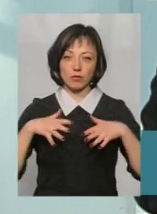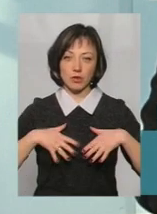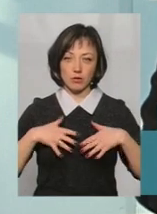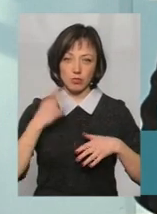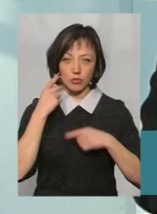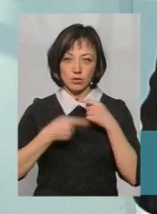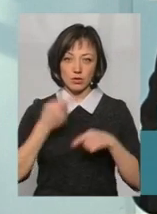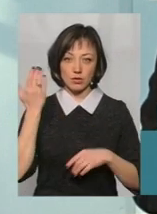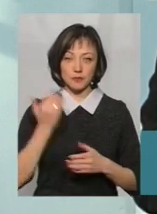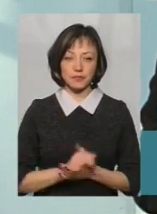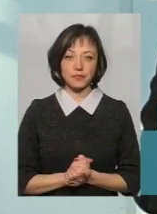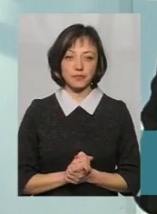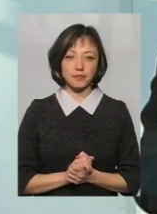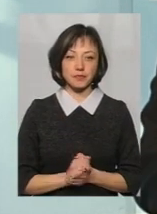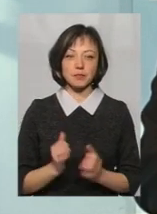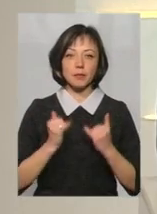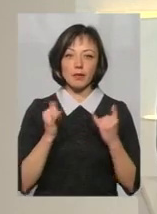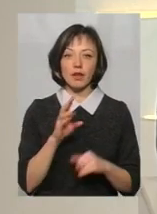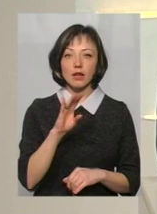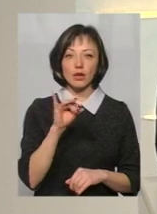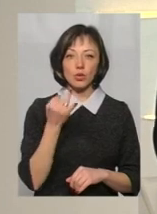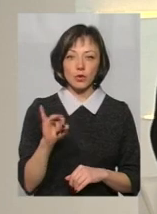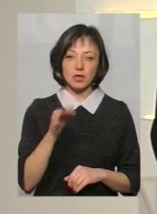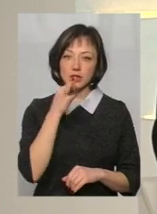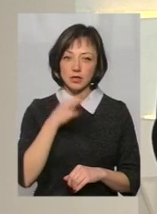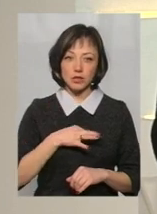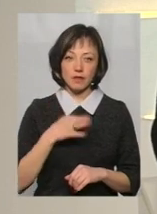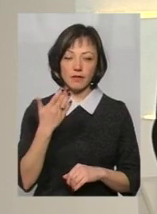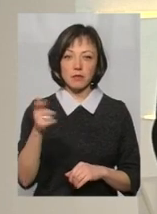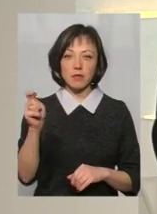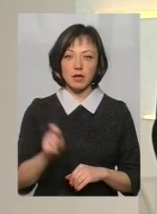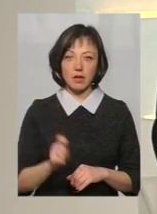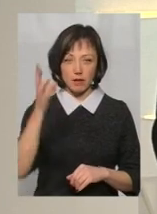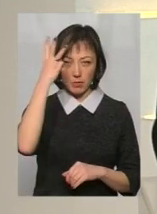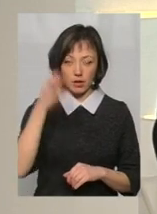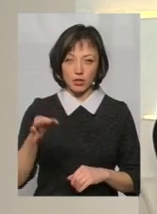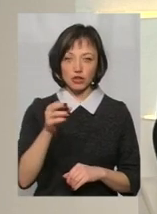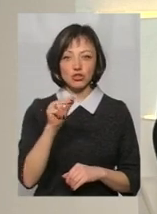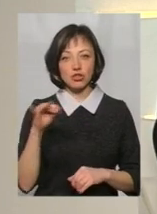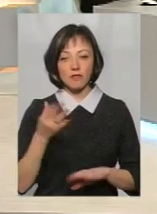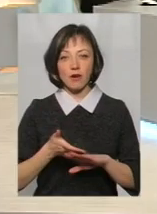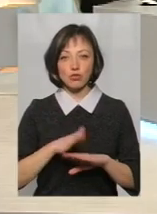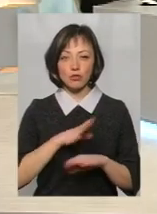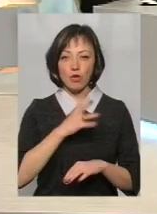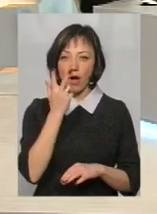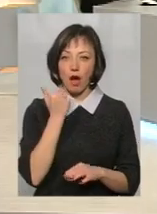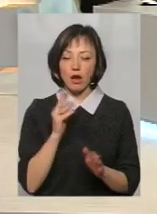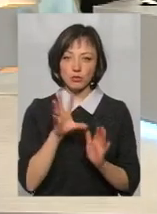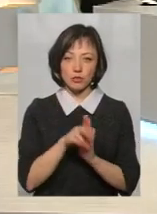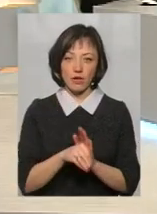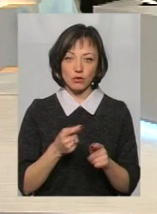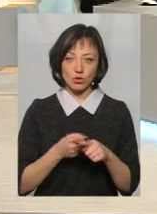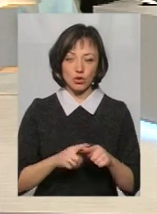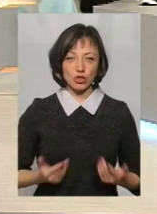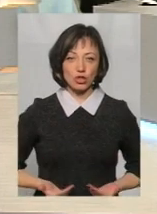постійно. Пане Юрію, скажіть, коли ви приїхали на Хмельниччину, чи важко було адаптуватися до